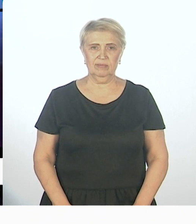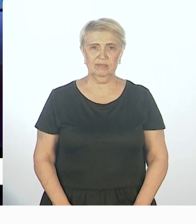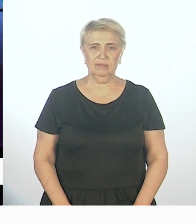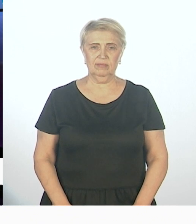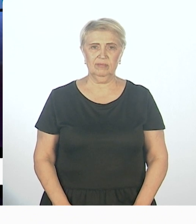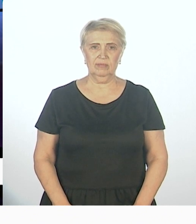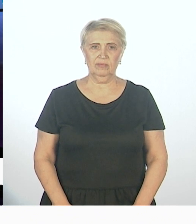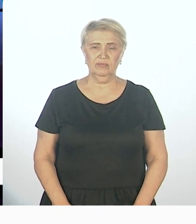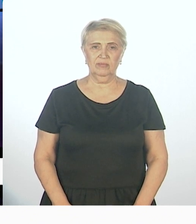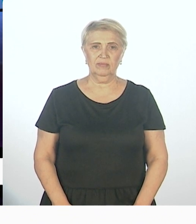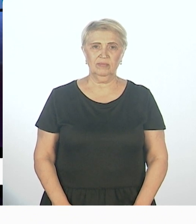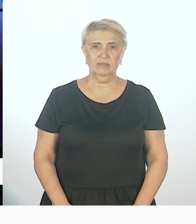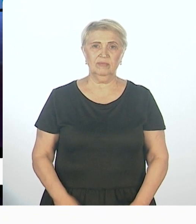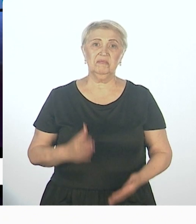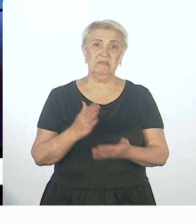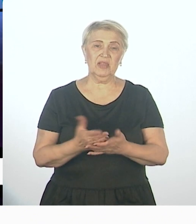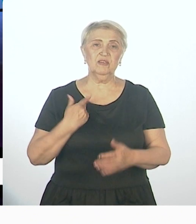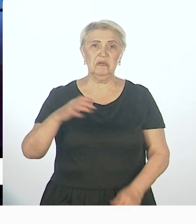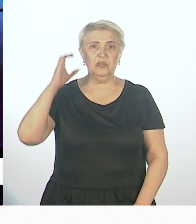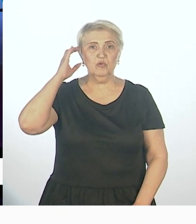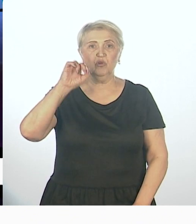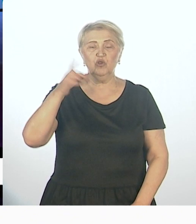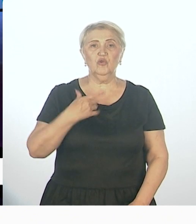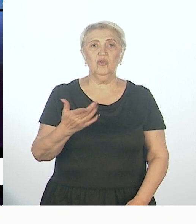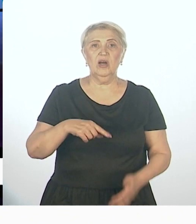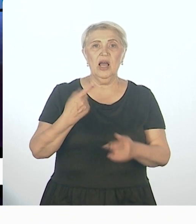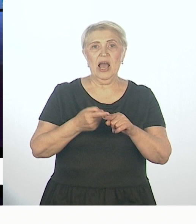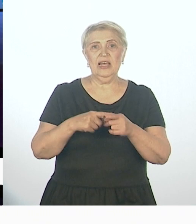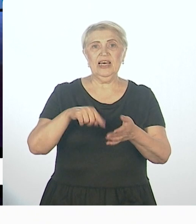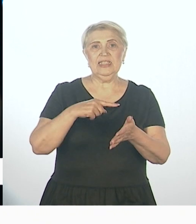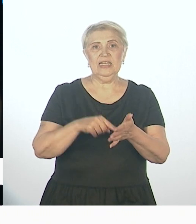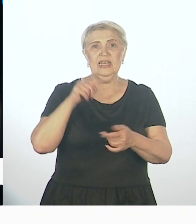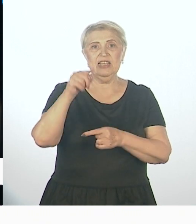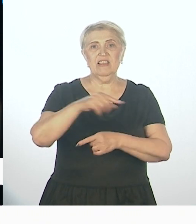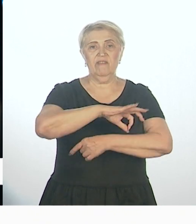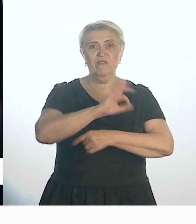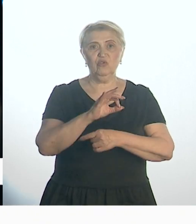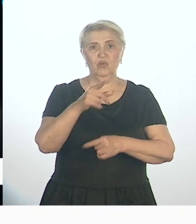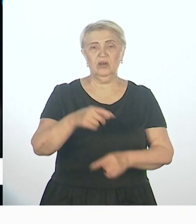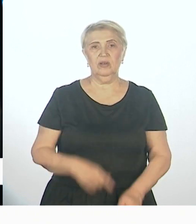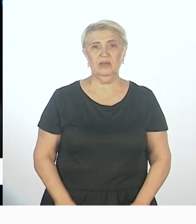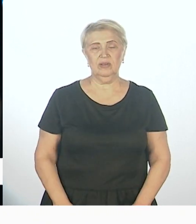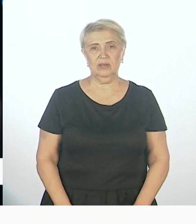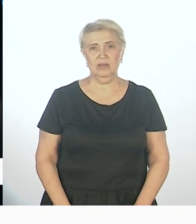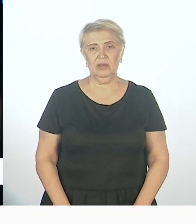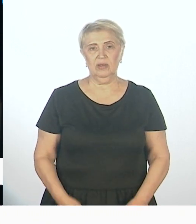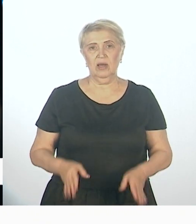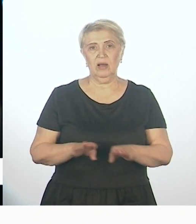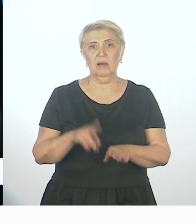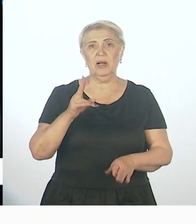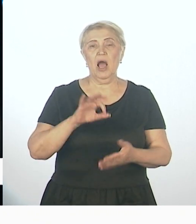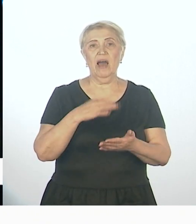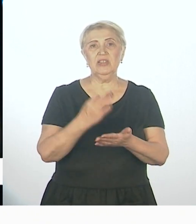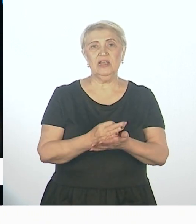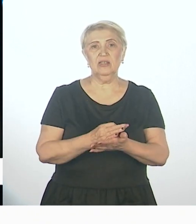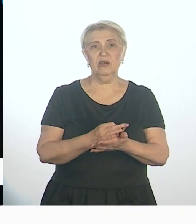ходят слухи, чтобы куда-то якобы Не будем им потворствовать. Это центр Дальнего Востока, как бы официально, кто